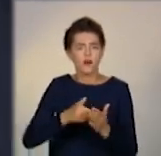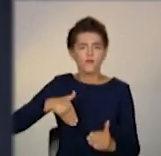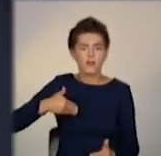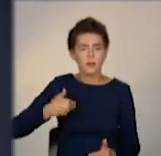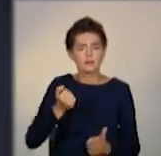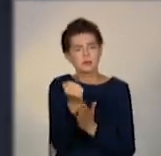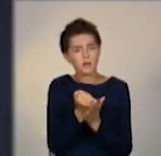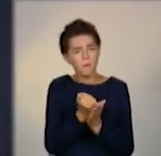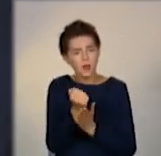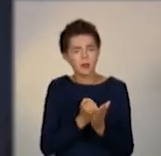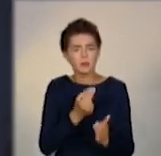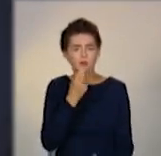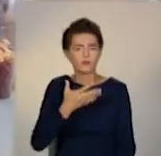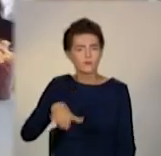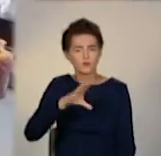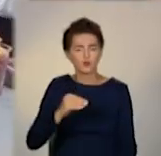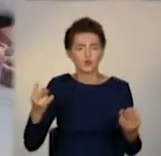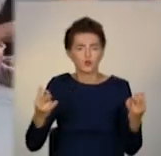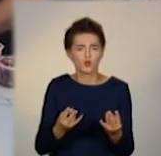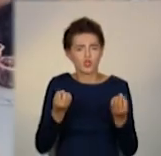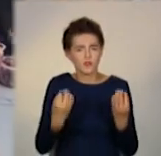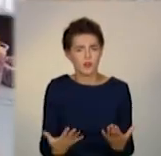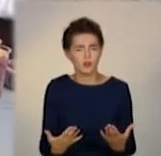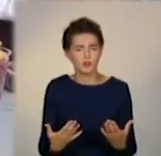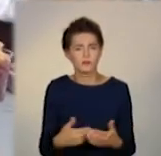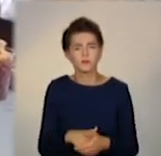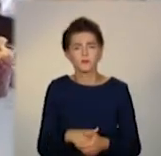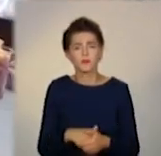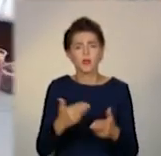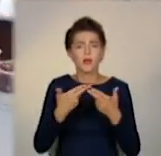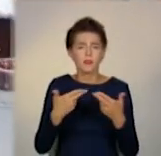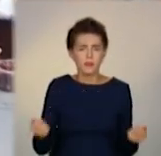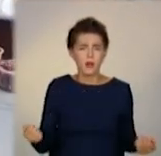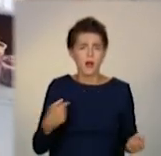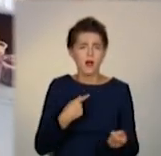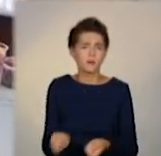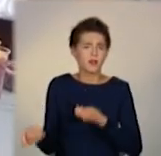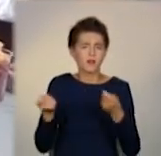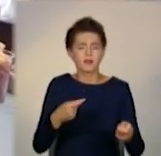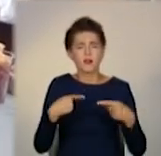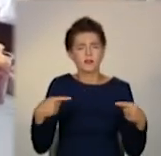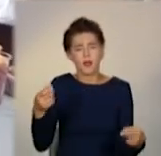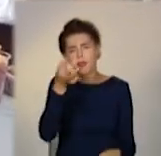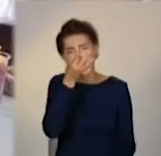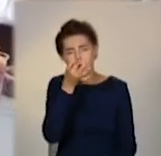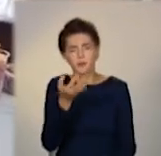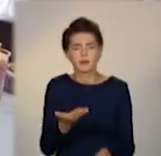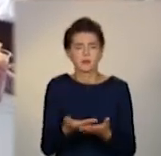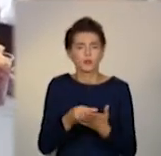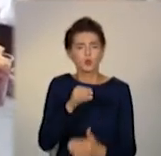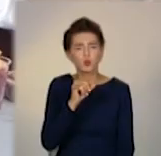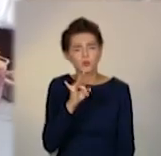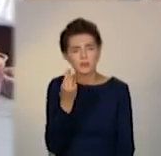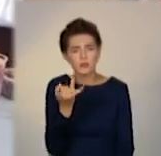запасатися. Треба кушати, все свіже. Ми живемо в цивілізованому світі, привезуть з Єгипту, з Турції. Зачем?